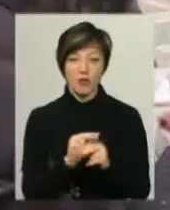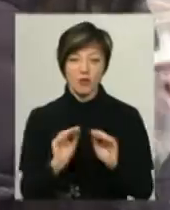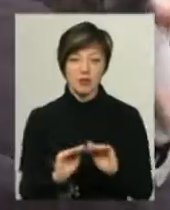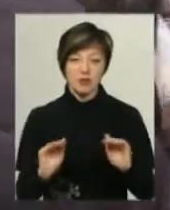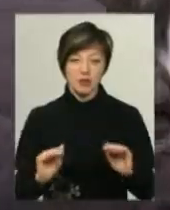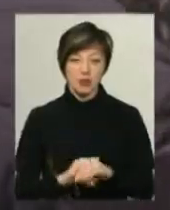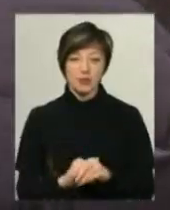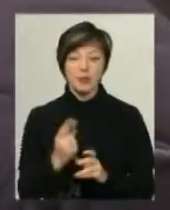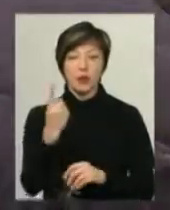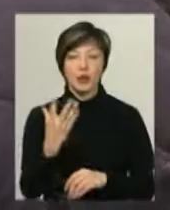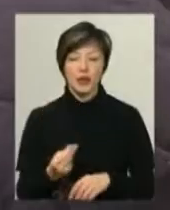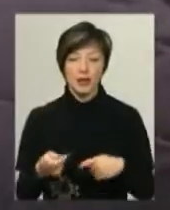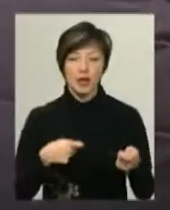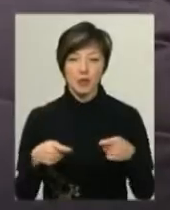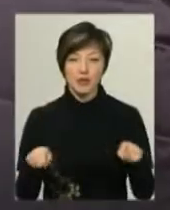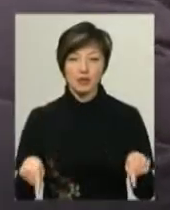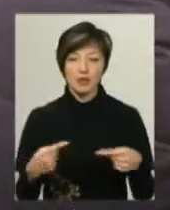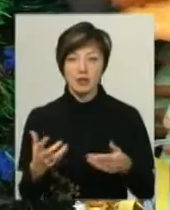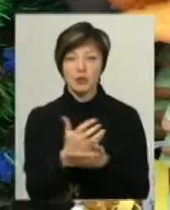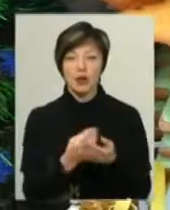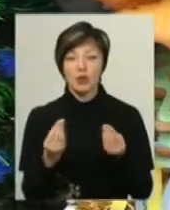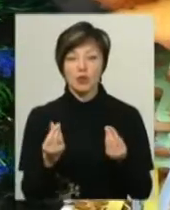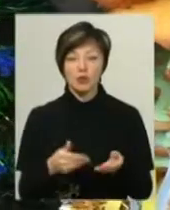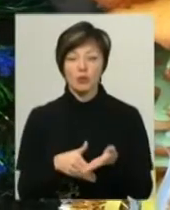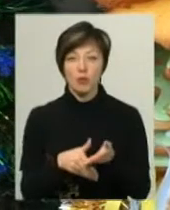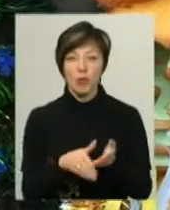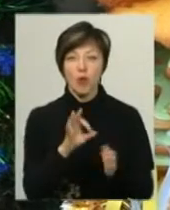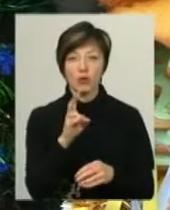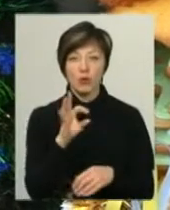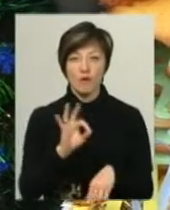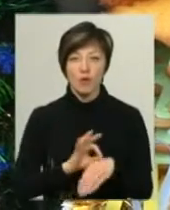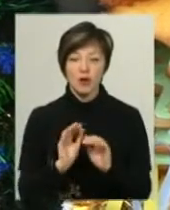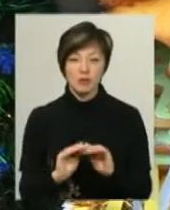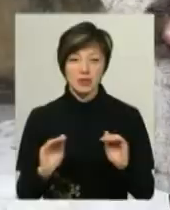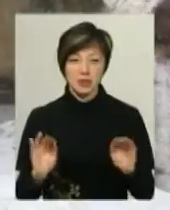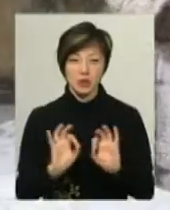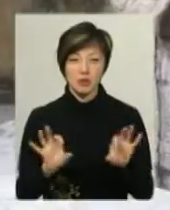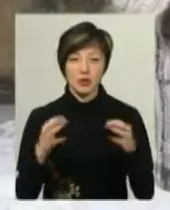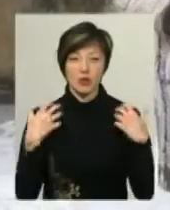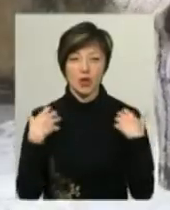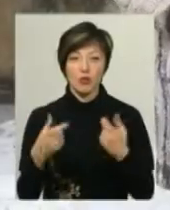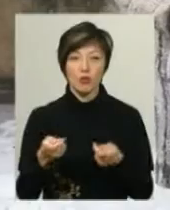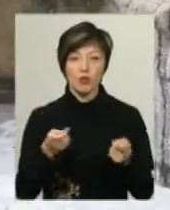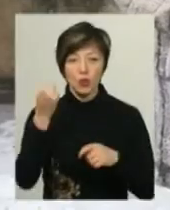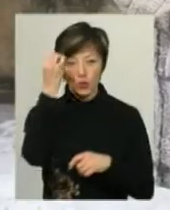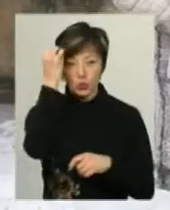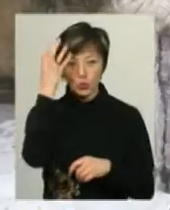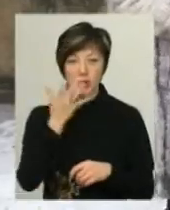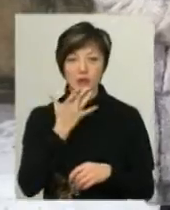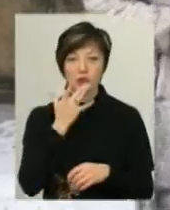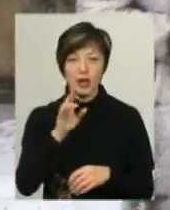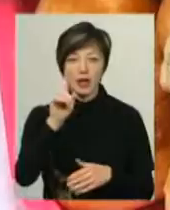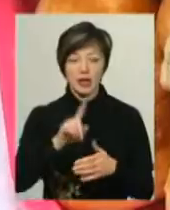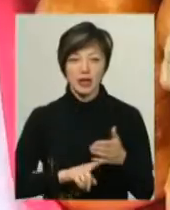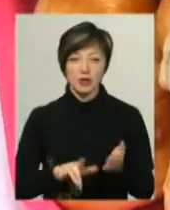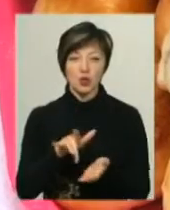діток. Одноденний ярмар облаштували, аби зібрати кошти на допомогу онкохворим дітям, розповідає начальник управління культури, національностей,